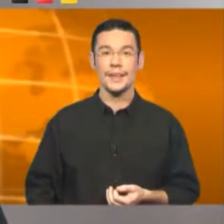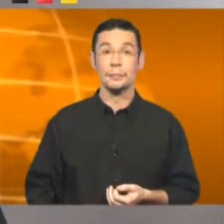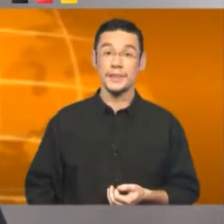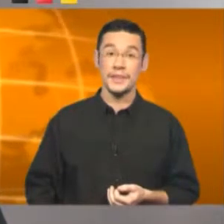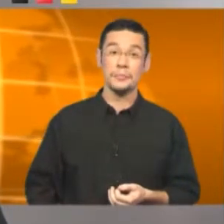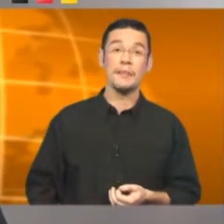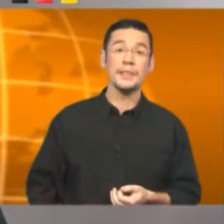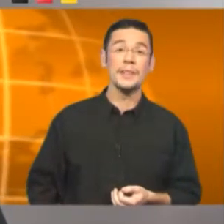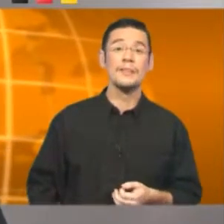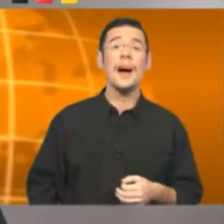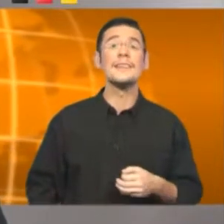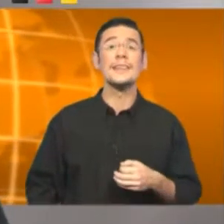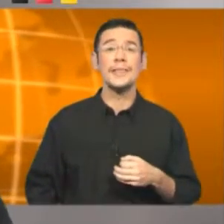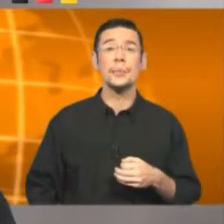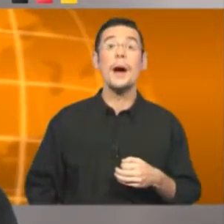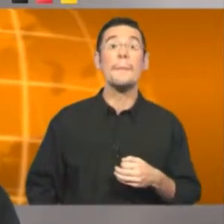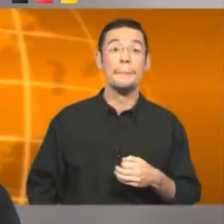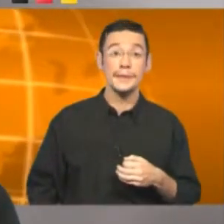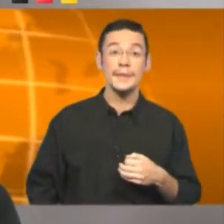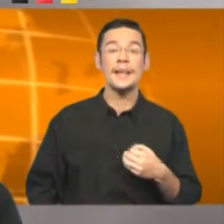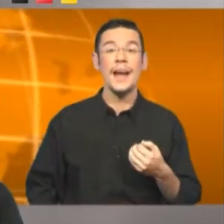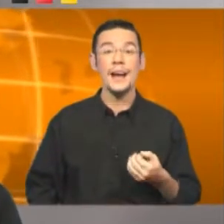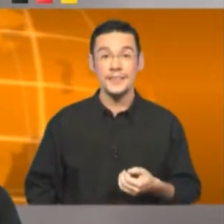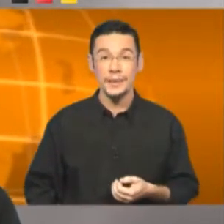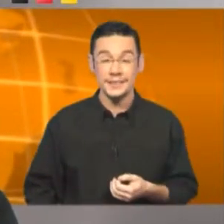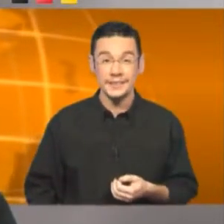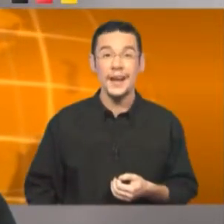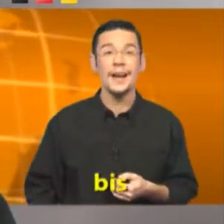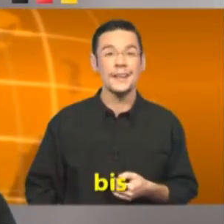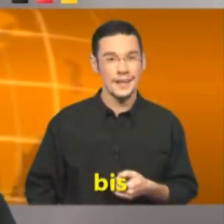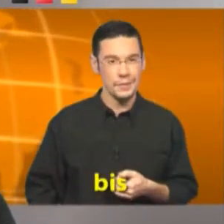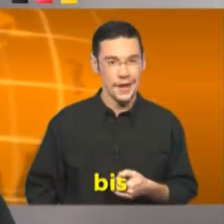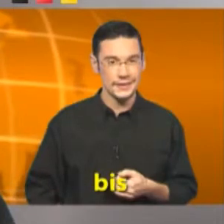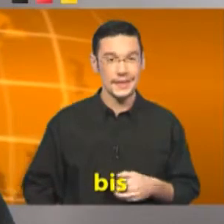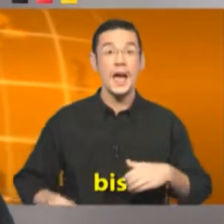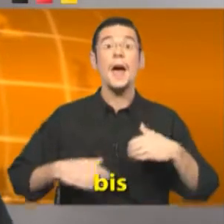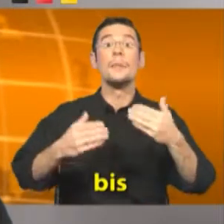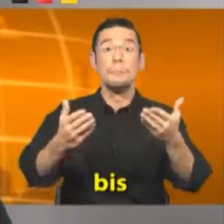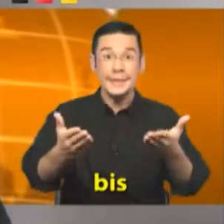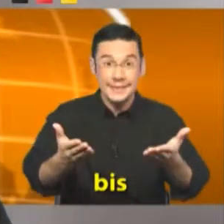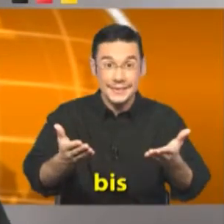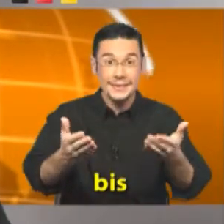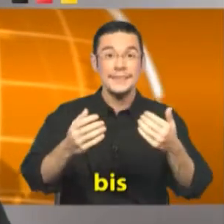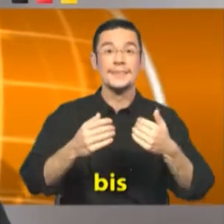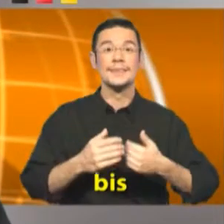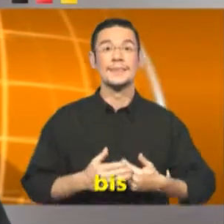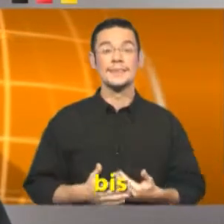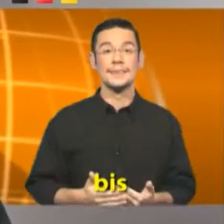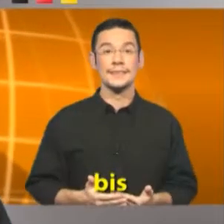Mit dem Kaffee warte ich lieber bis nach dem Essen, nach der Mahlzeit. Bis